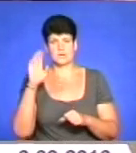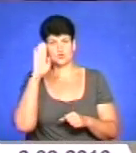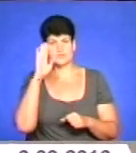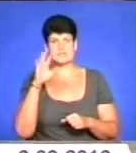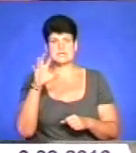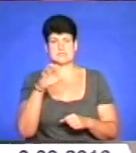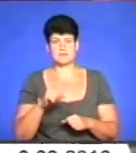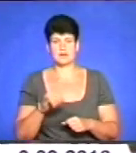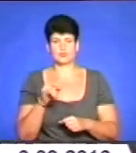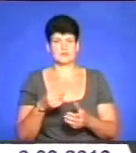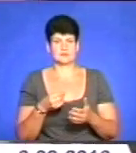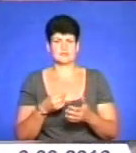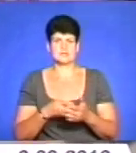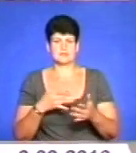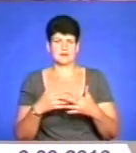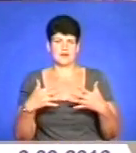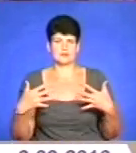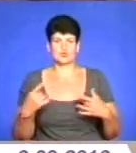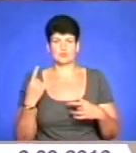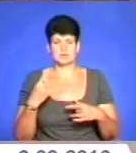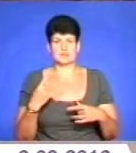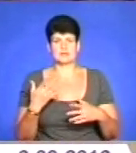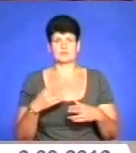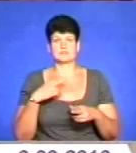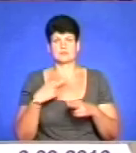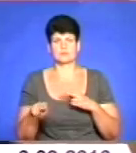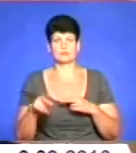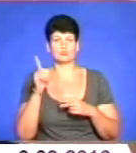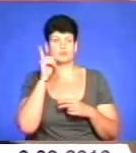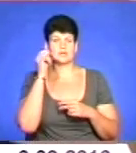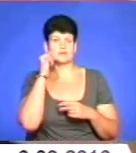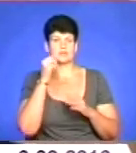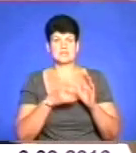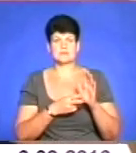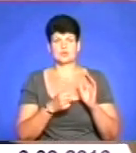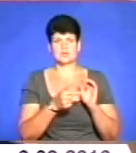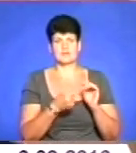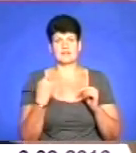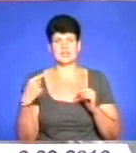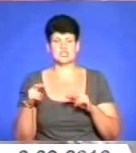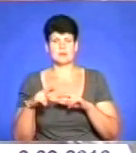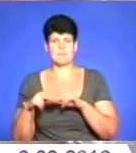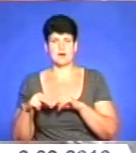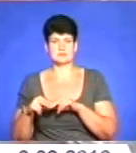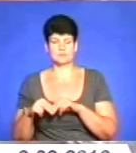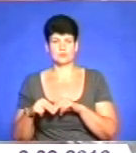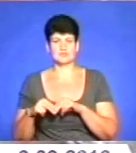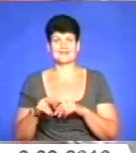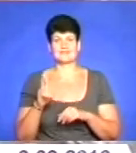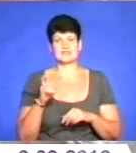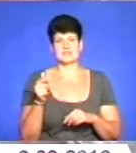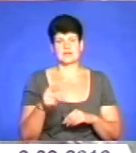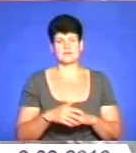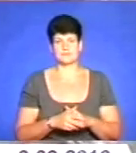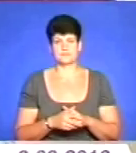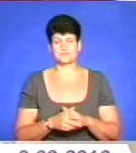відібрали в них цінні речі. Один з постраждалих втратив мобільний телефон із 700 гривень, а інший – паспорт громадянина України – і 200 гривень.